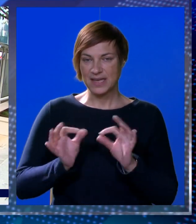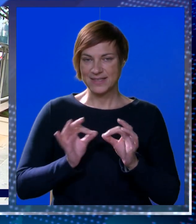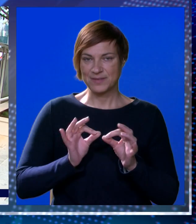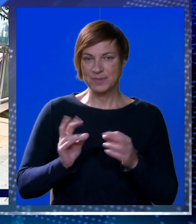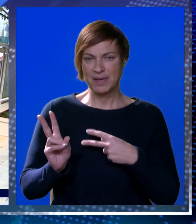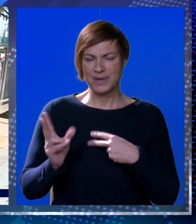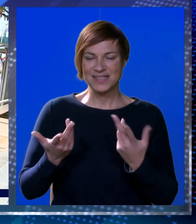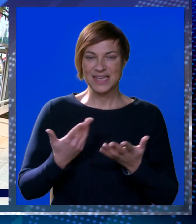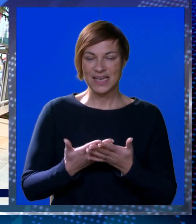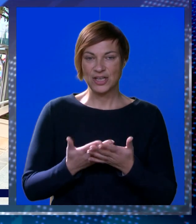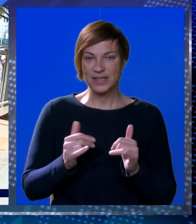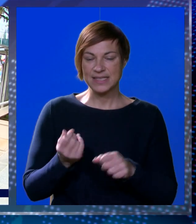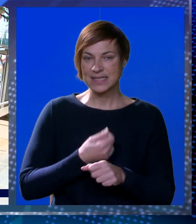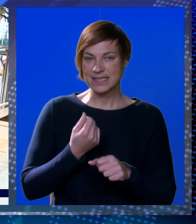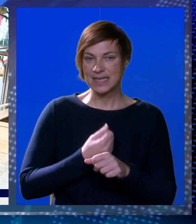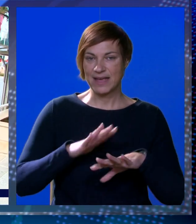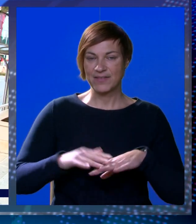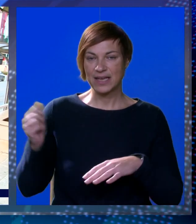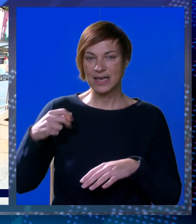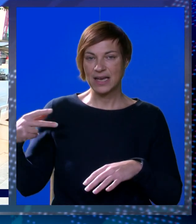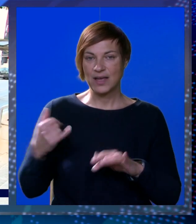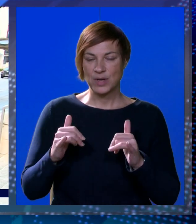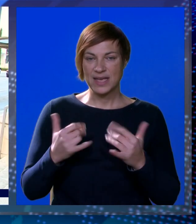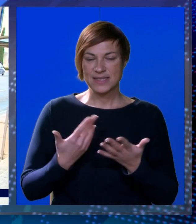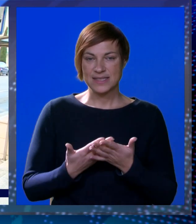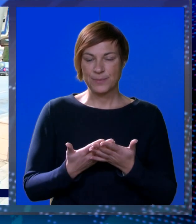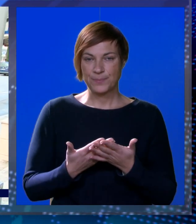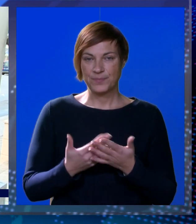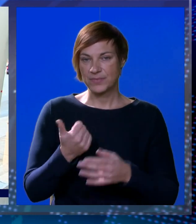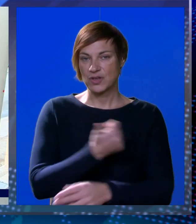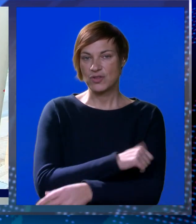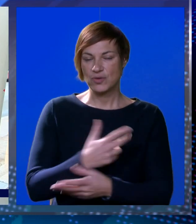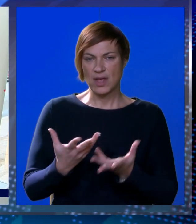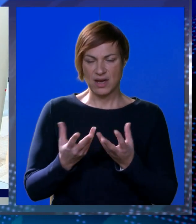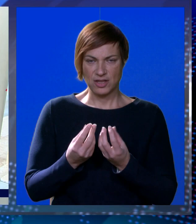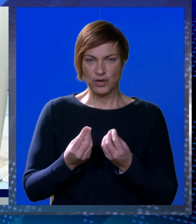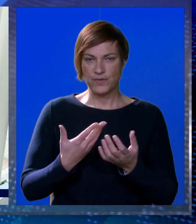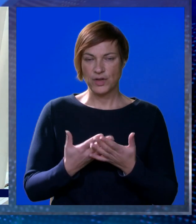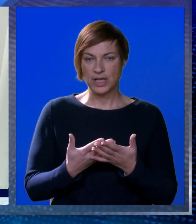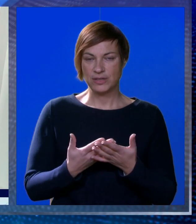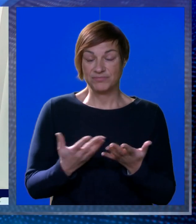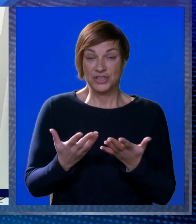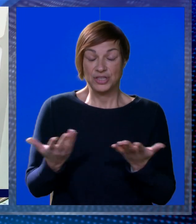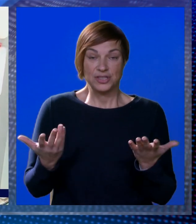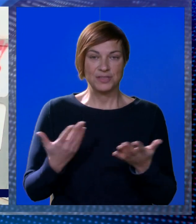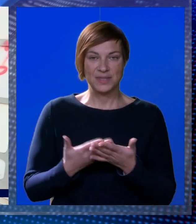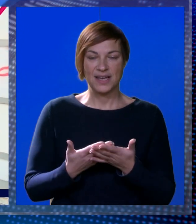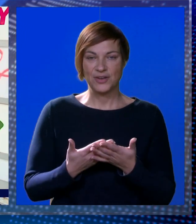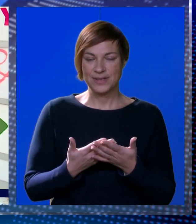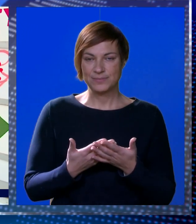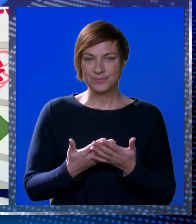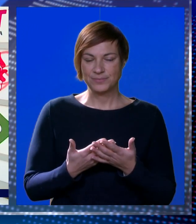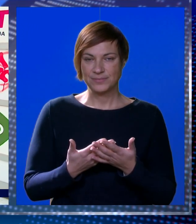Ja sam spremna, iskreno. Jeste se navikli na euro? Jesu. Da, na dovoljno. Što ćemo,